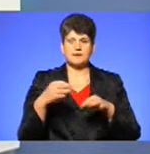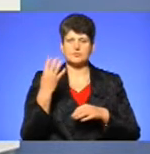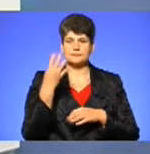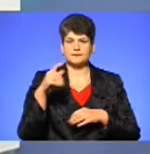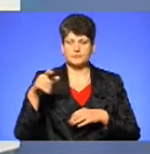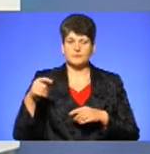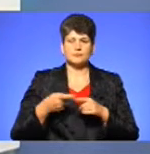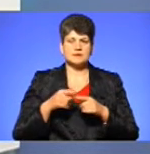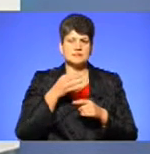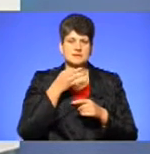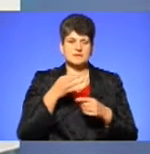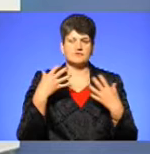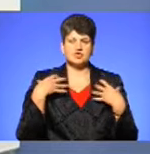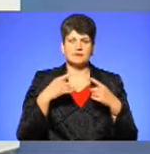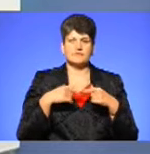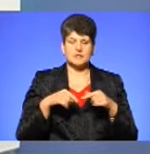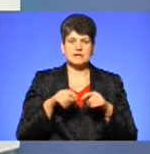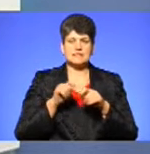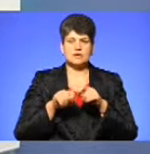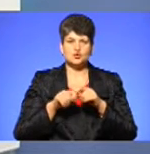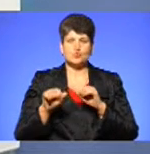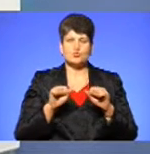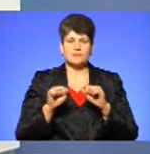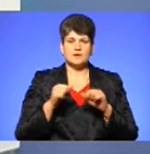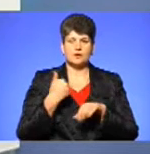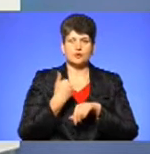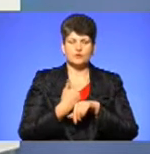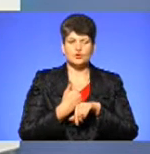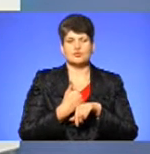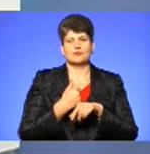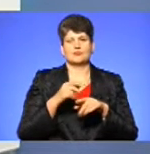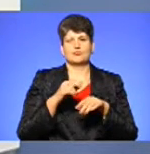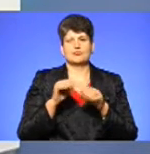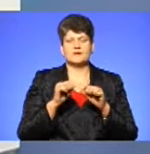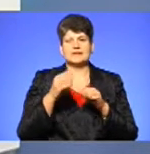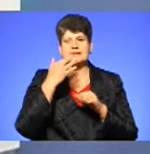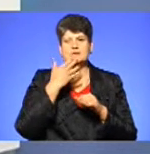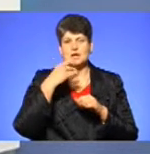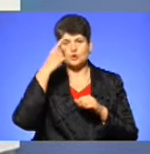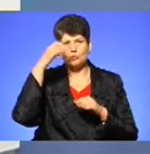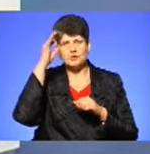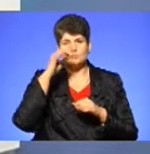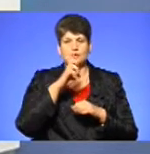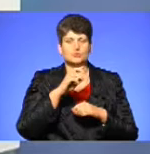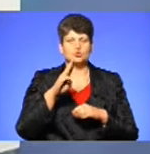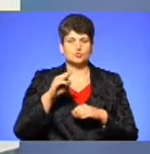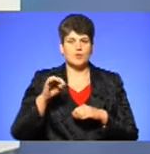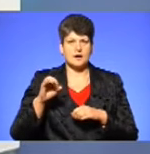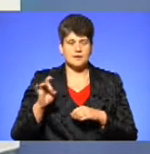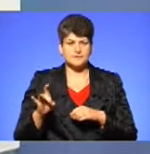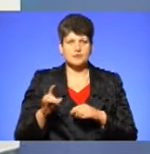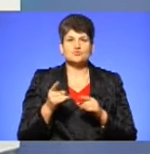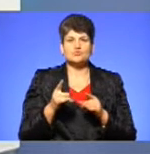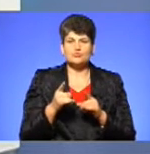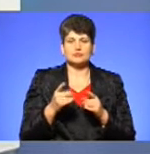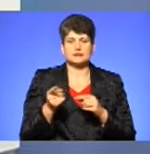повідомив начальник відділення слідчого управління Головного управління Національної поліції в Тернобільській області Богдан Шуляр. Сьогодні про те, чому на